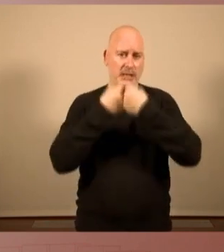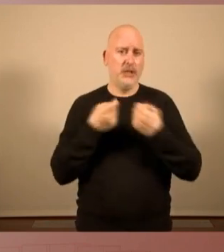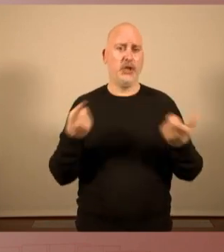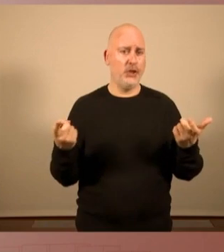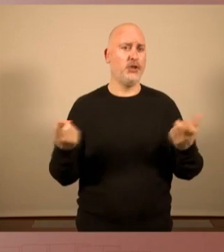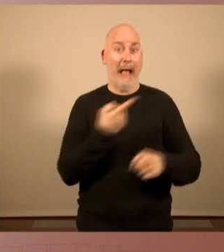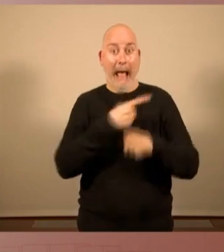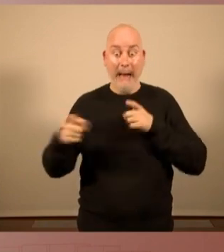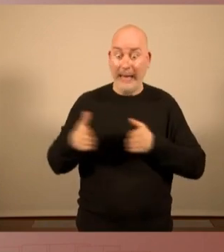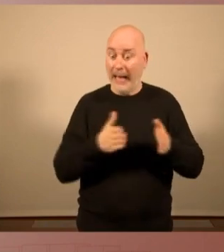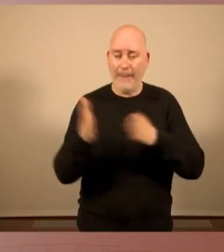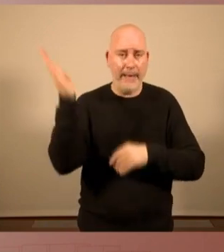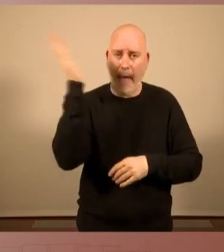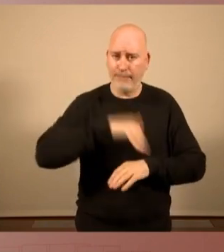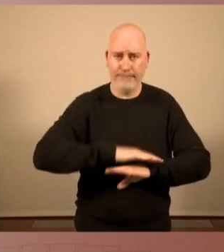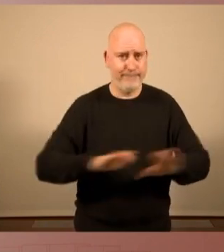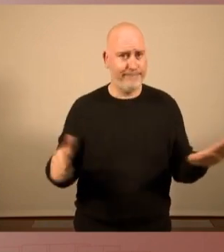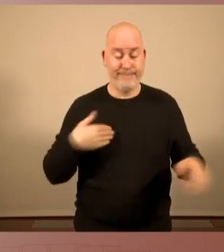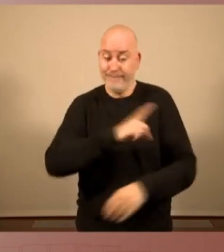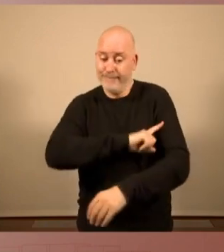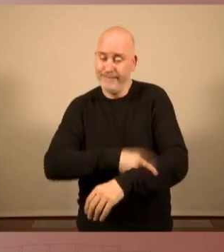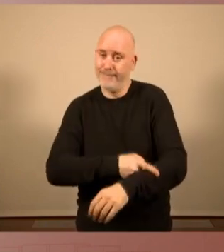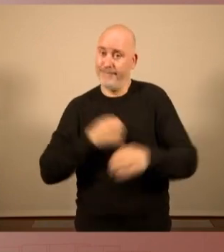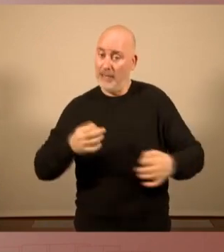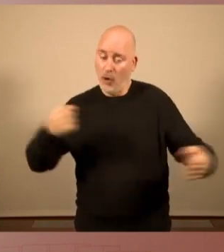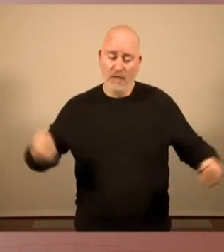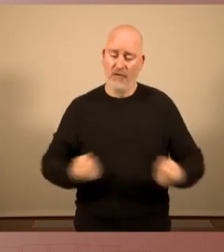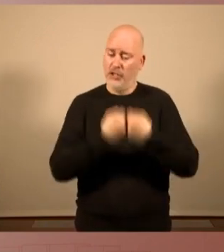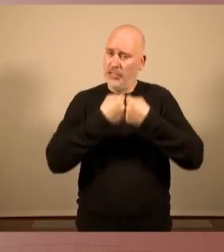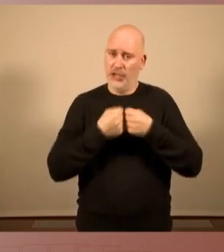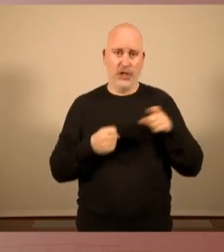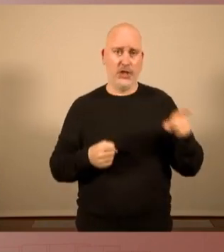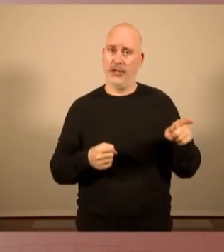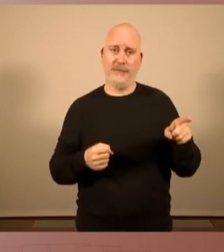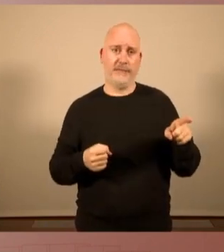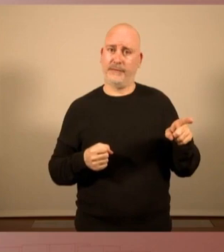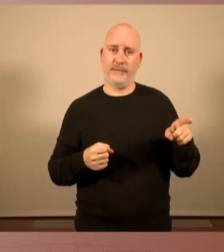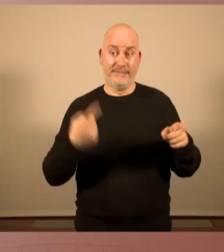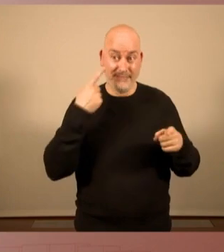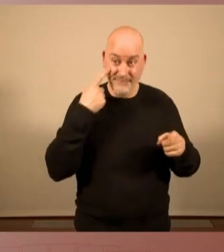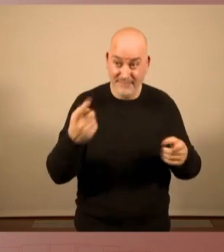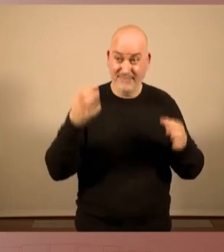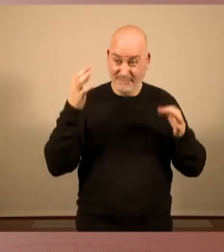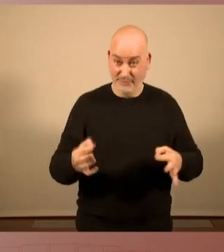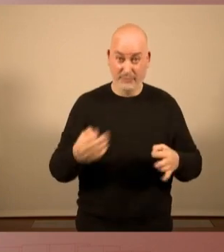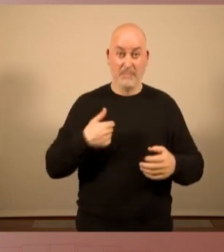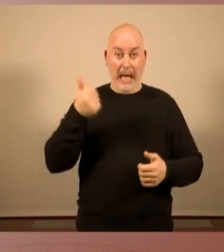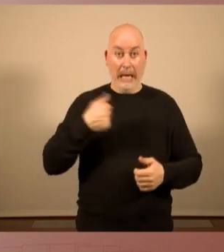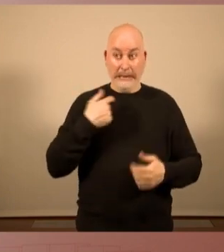camí. Valentia i confrontació democràtica. Com deia Rosa Parks, com més ho veíem, més ens maltractaven.